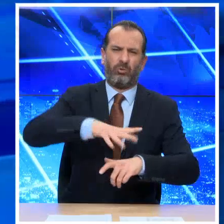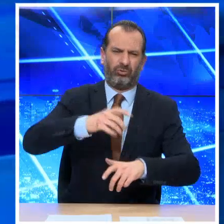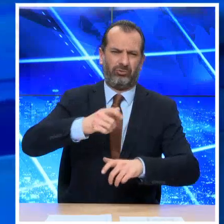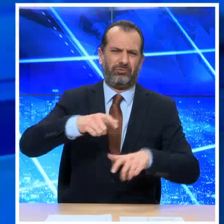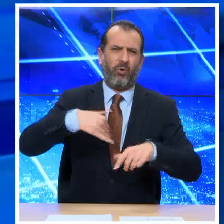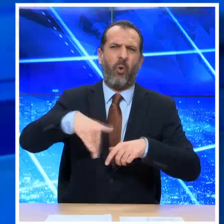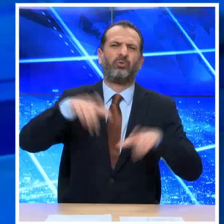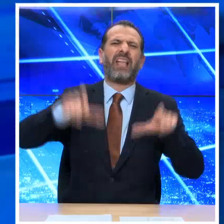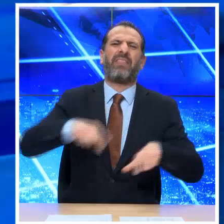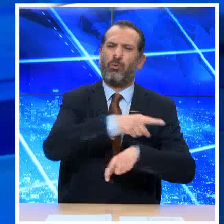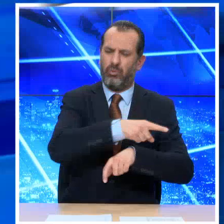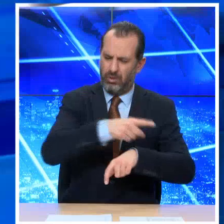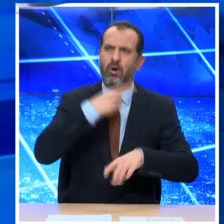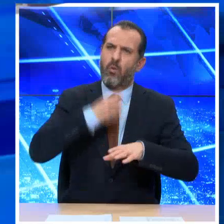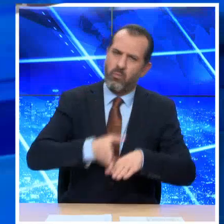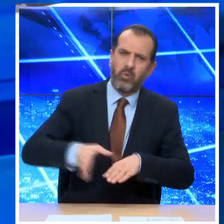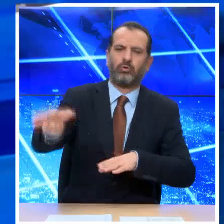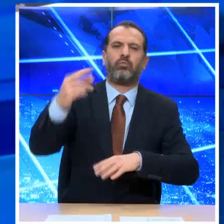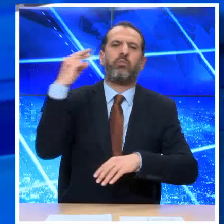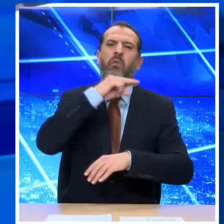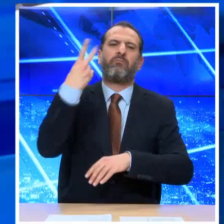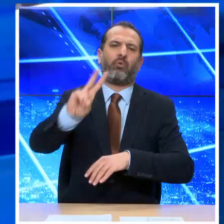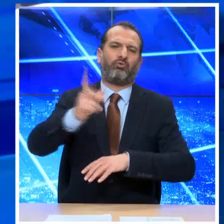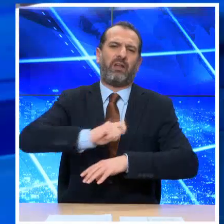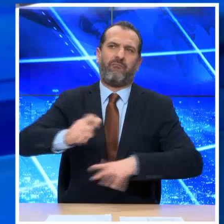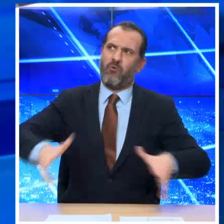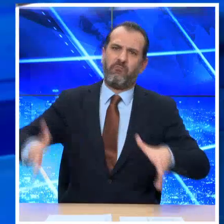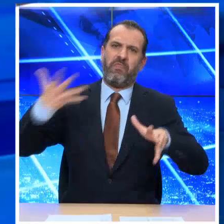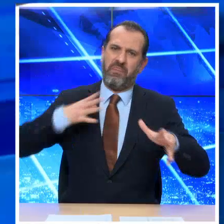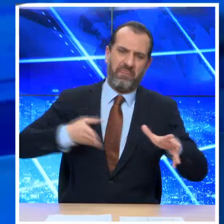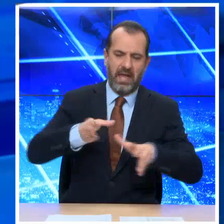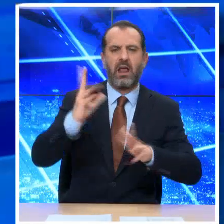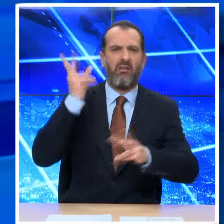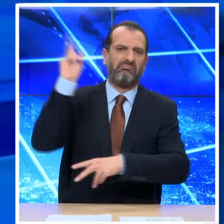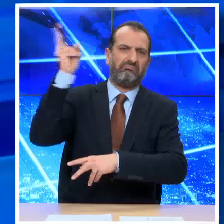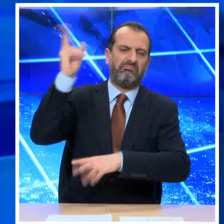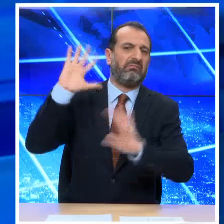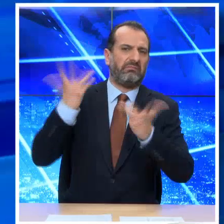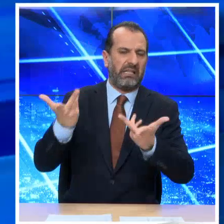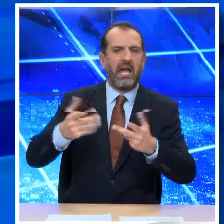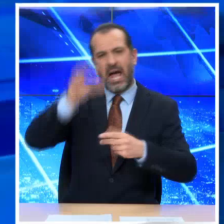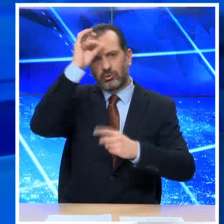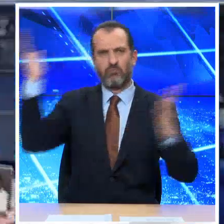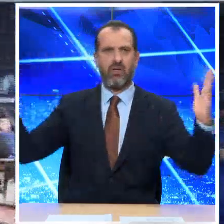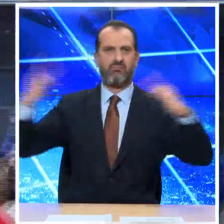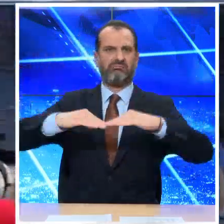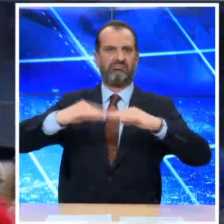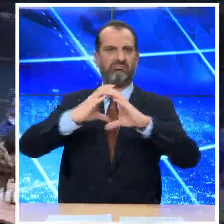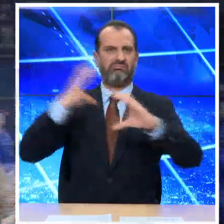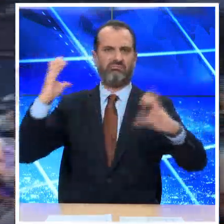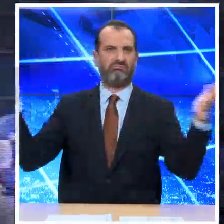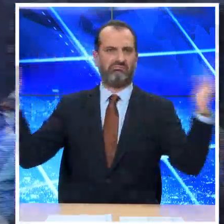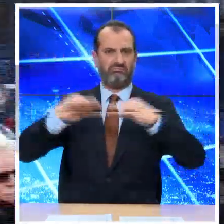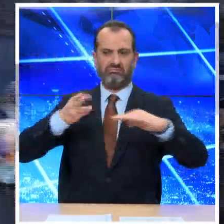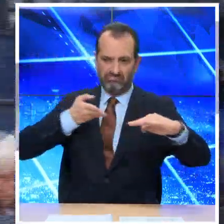Μεγάρο Μαξίμου. Όπως καταγγέλνουν στη Βουλή, κλούβες των ΜΑΤ είχαν φράξει το δρόμο και τους εμπόδισαν να προχωρήσουν. Οι συνταξιούχοι ζητούν στήριξη του